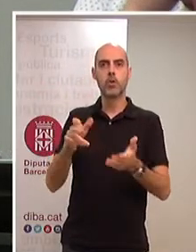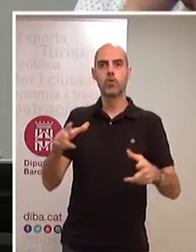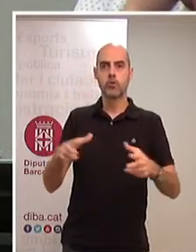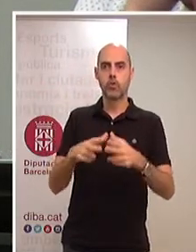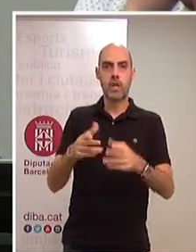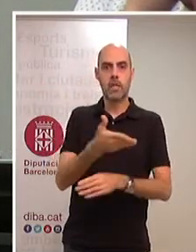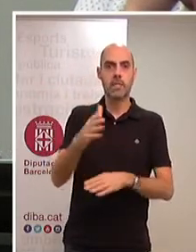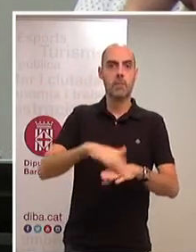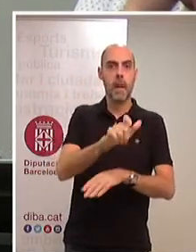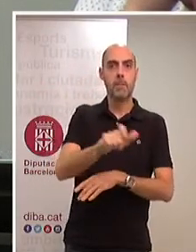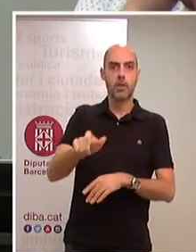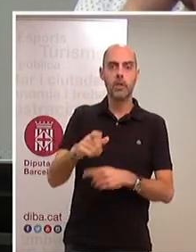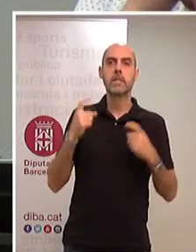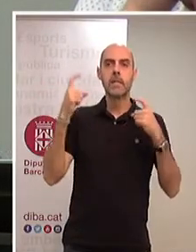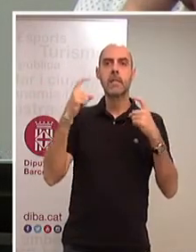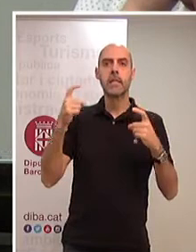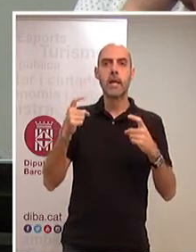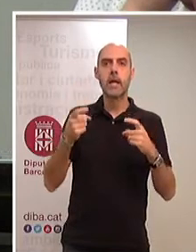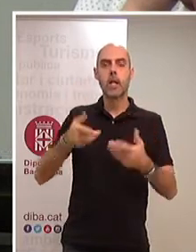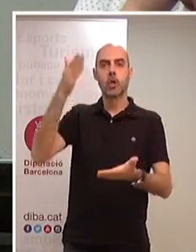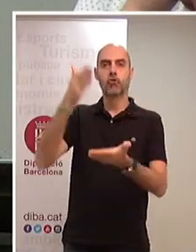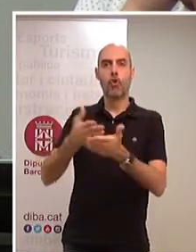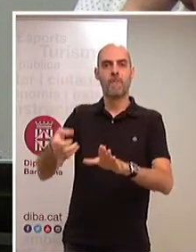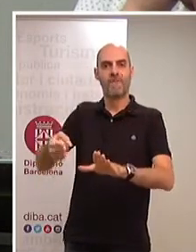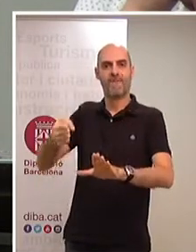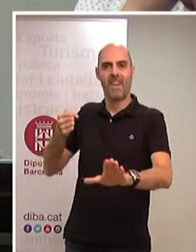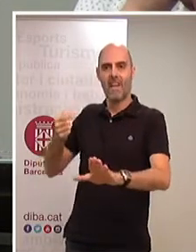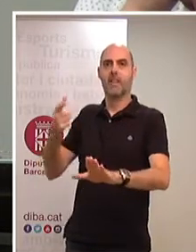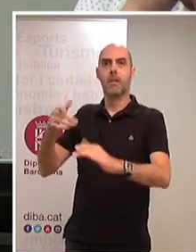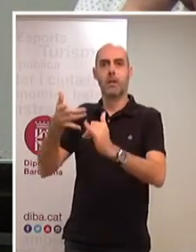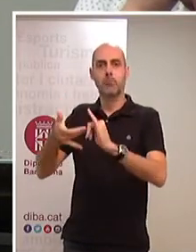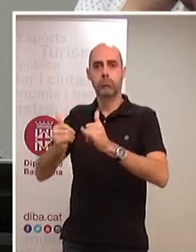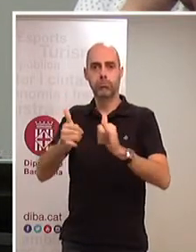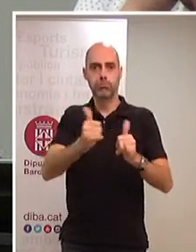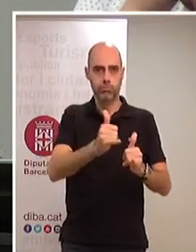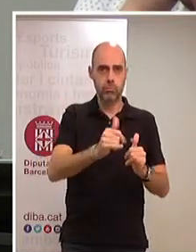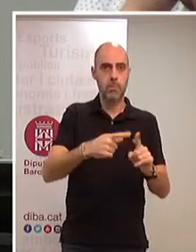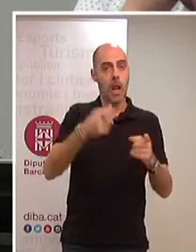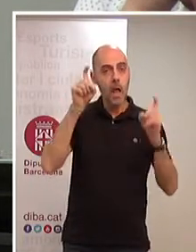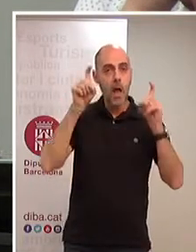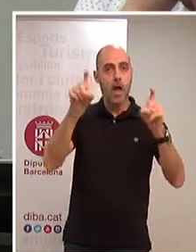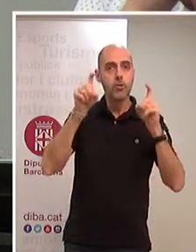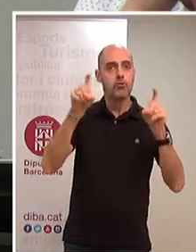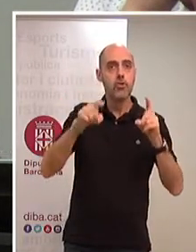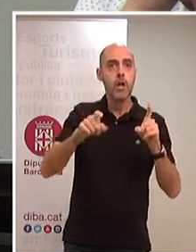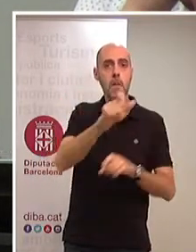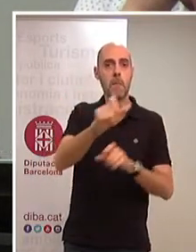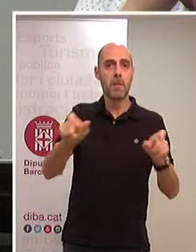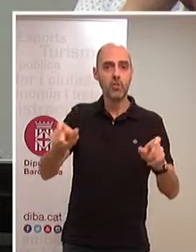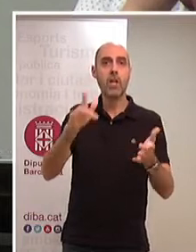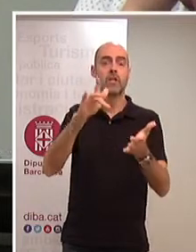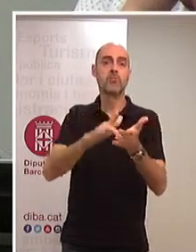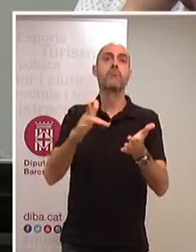frenar els desnonaments i assessorar aquells veïns i veïnes que es trobaven en